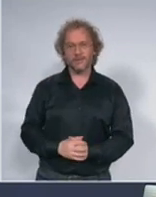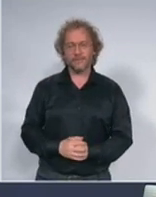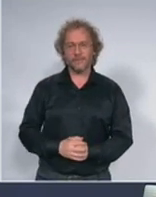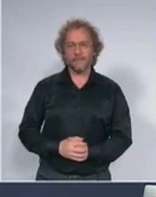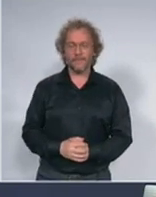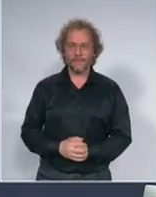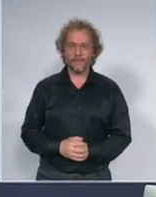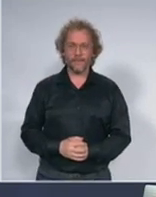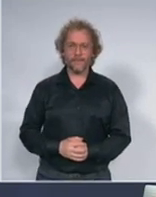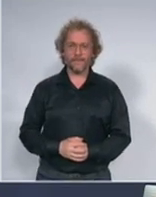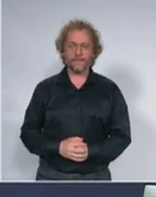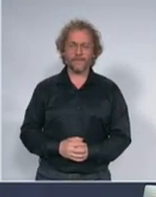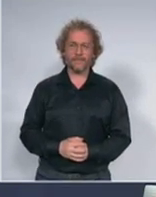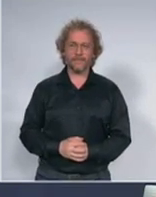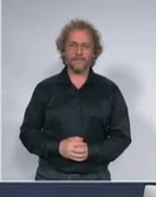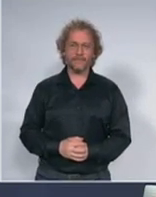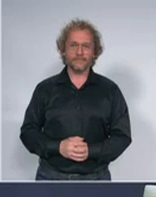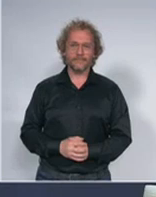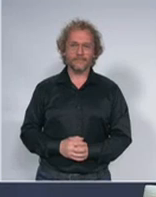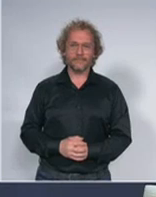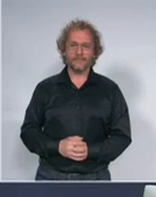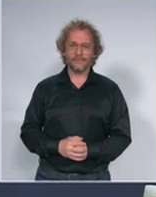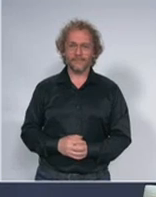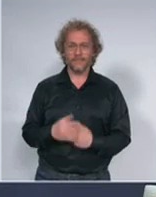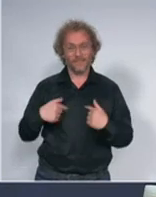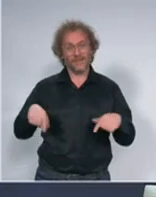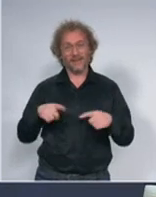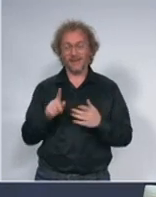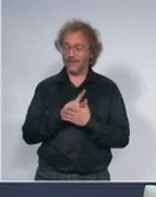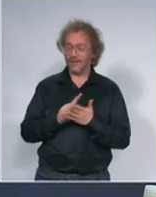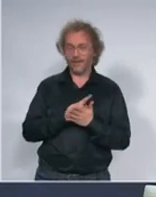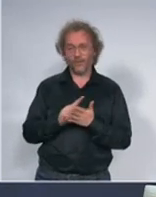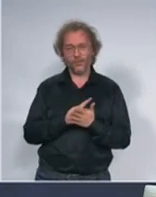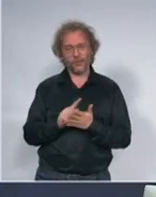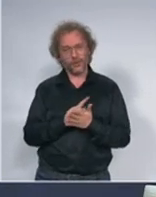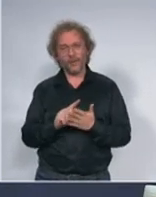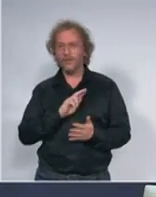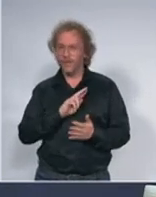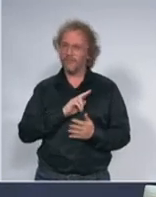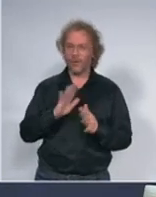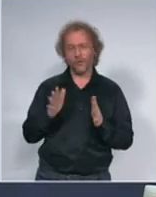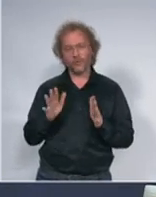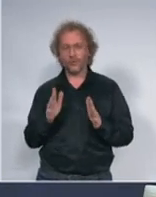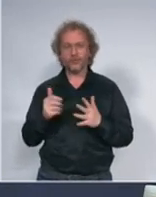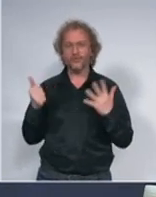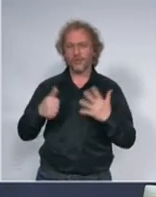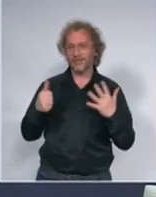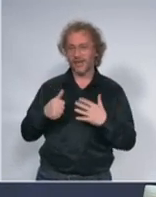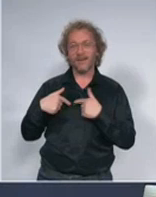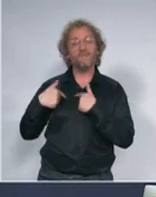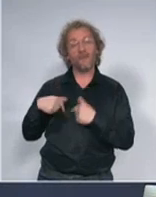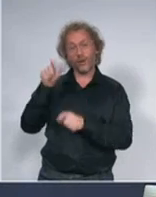da mi trenutno na raspolaganju imamo oko 6.000 volontera. Velika